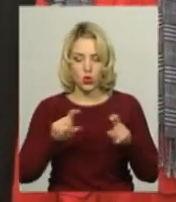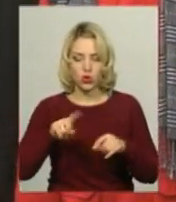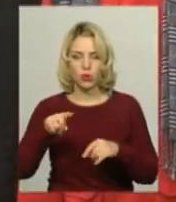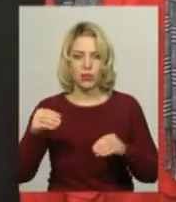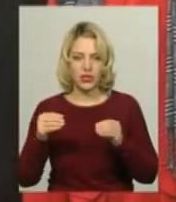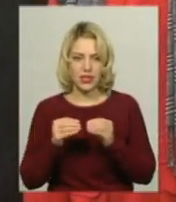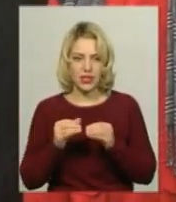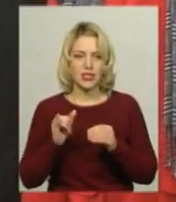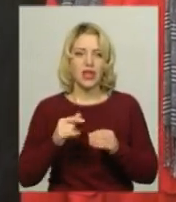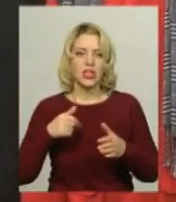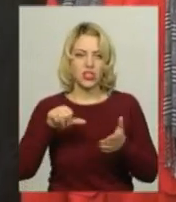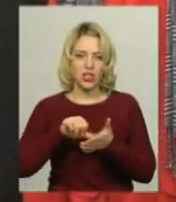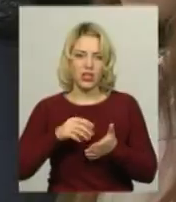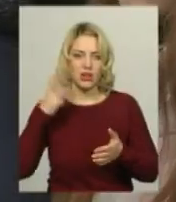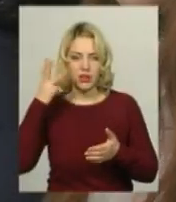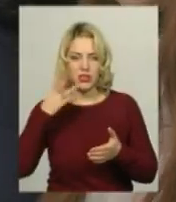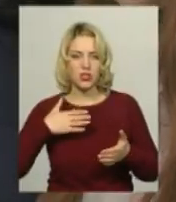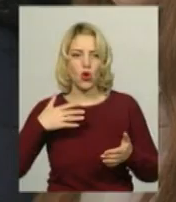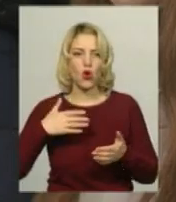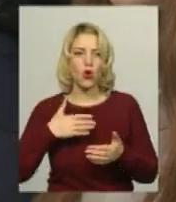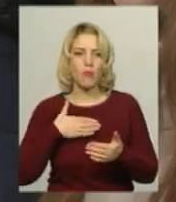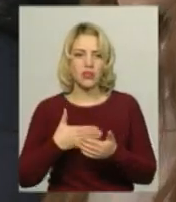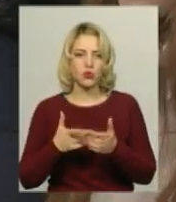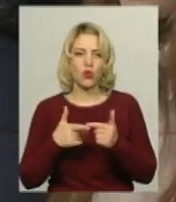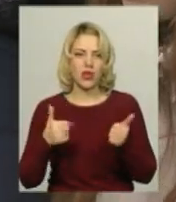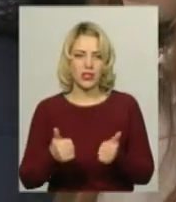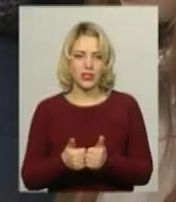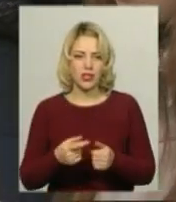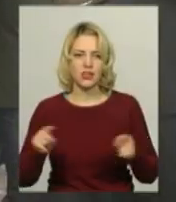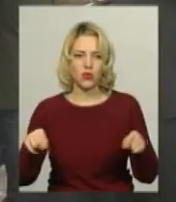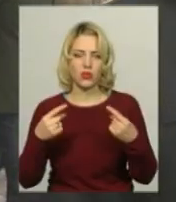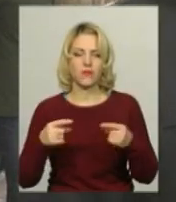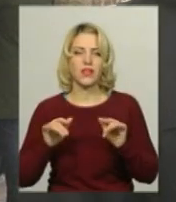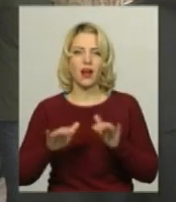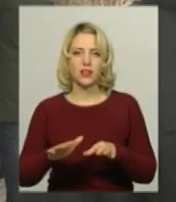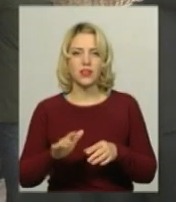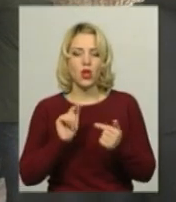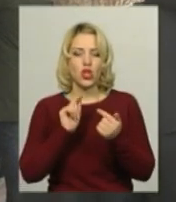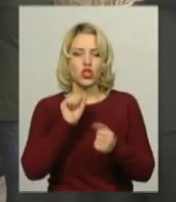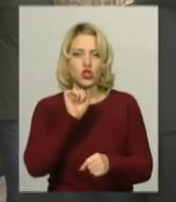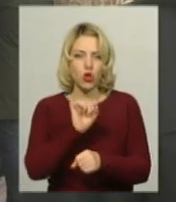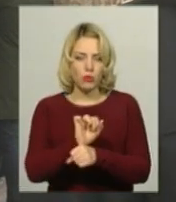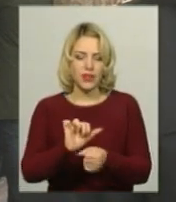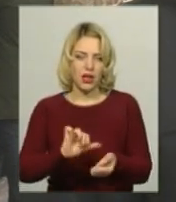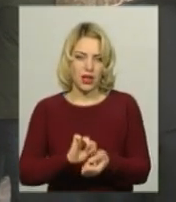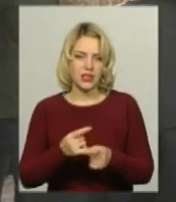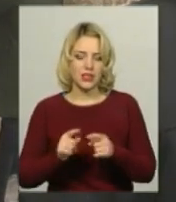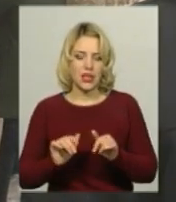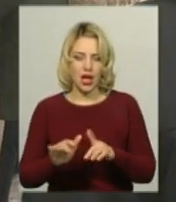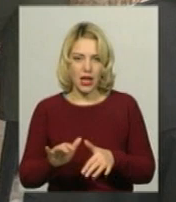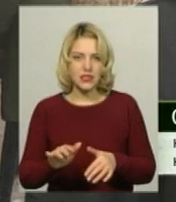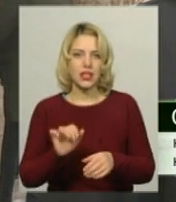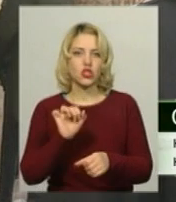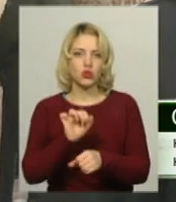Хмельницької міської громадської організації «Нарконон» організували акцію «Стоп наркотики». Акція буде відбуватись під назвою «Стоп наркотики».